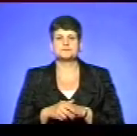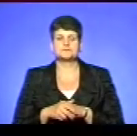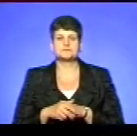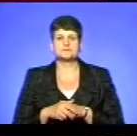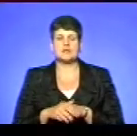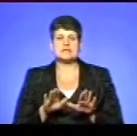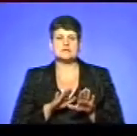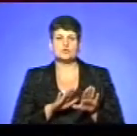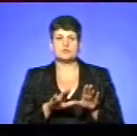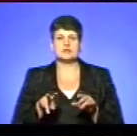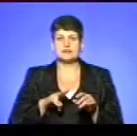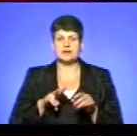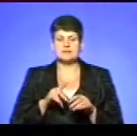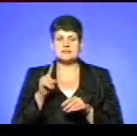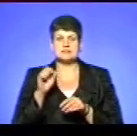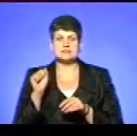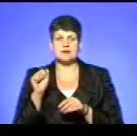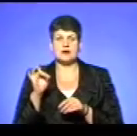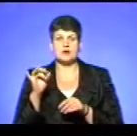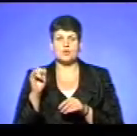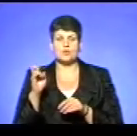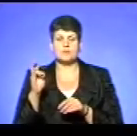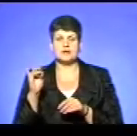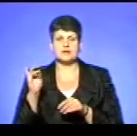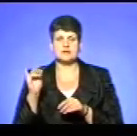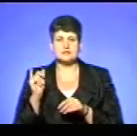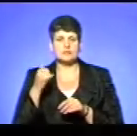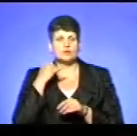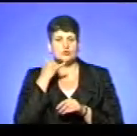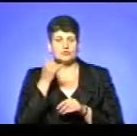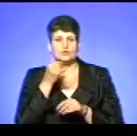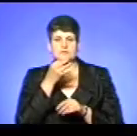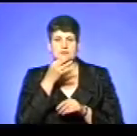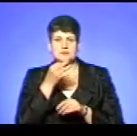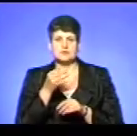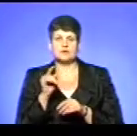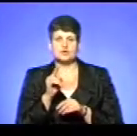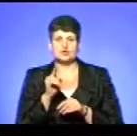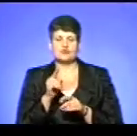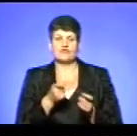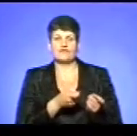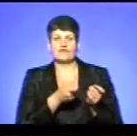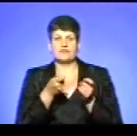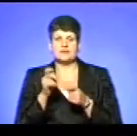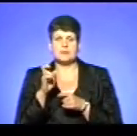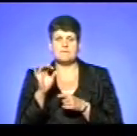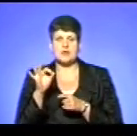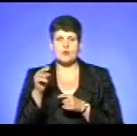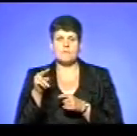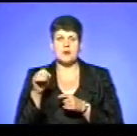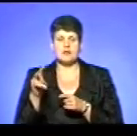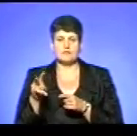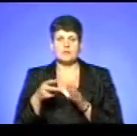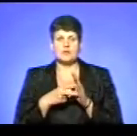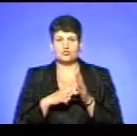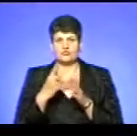Заступник директора Зарубинецького спиртзаводу Ігор Голяс по телефону нам повідомив, що вивезти біопаливо планують за два